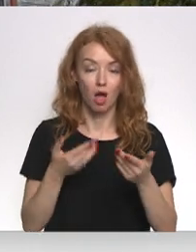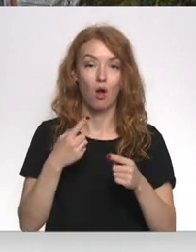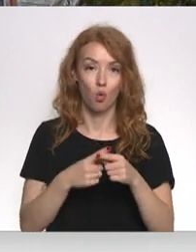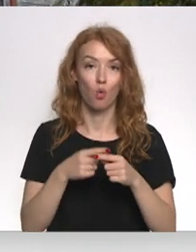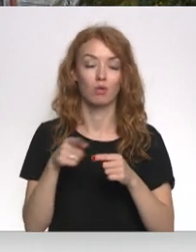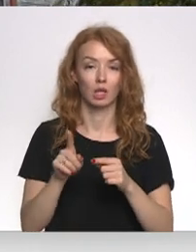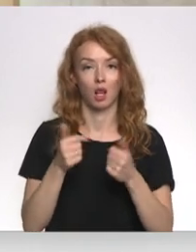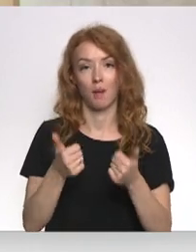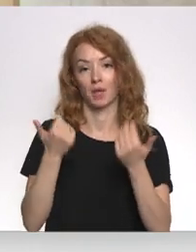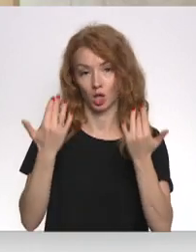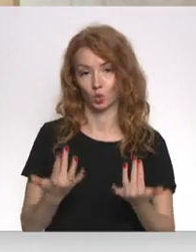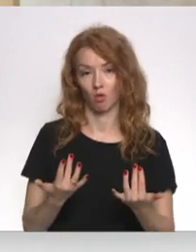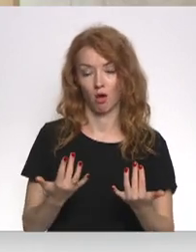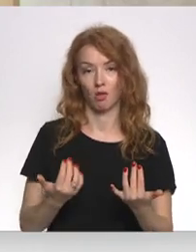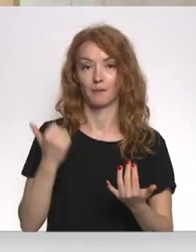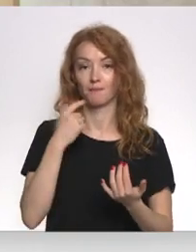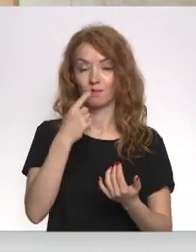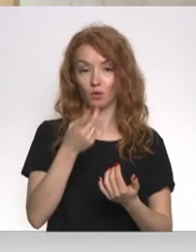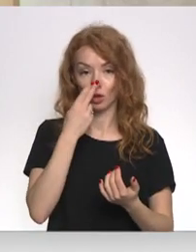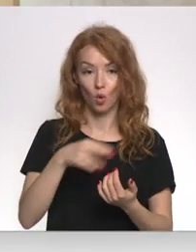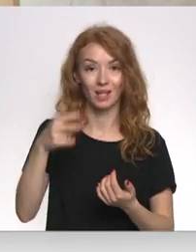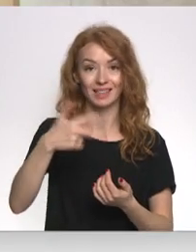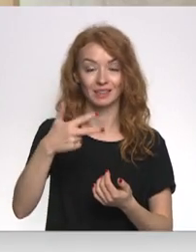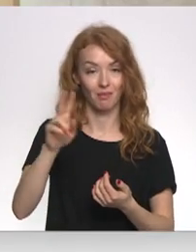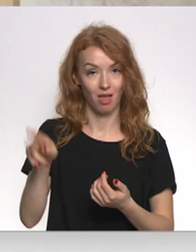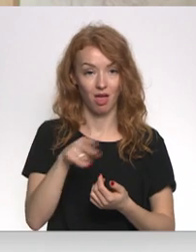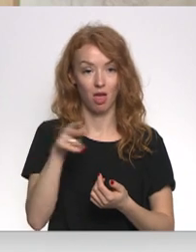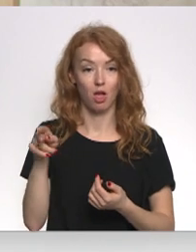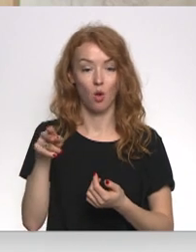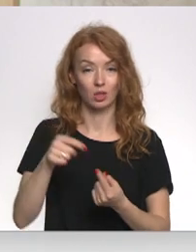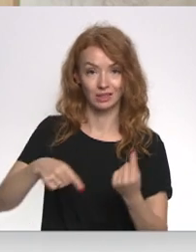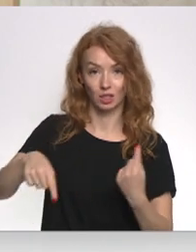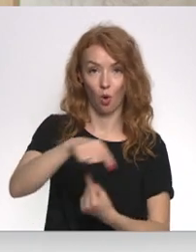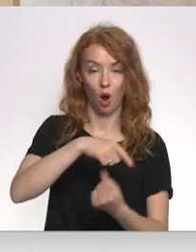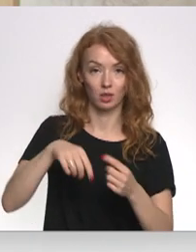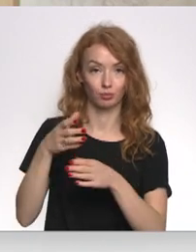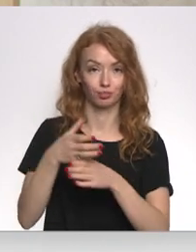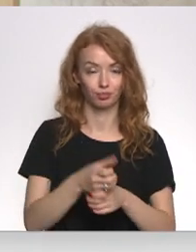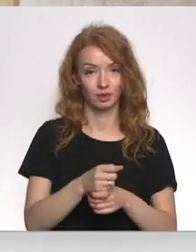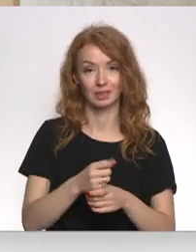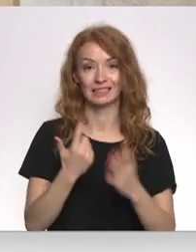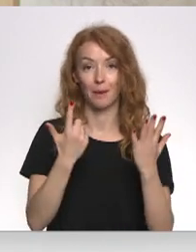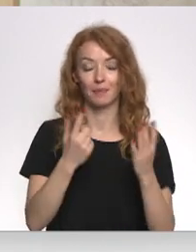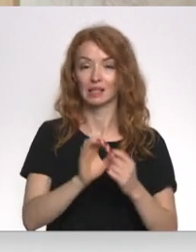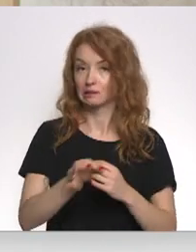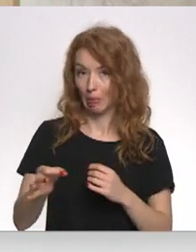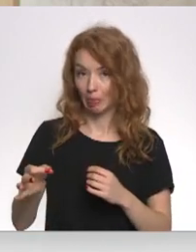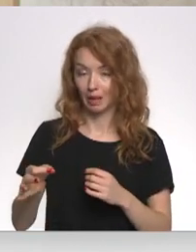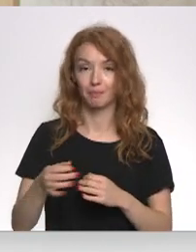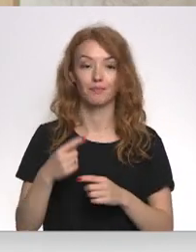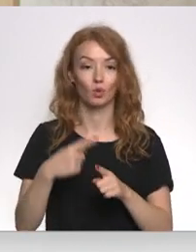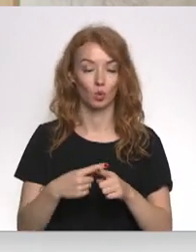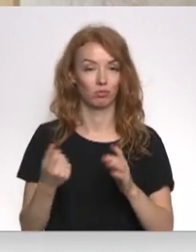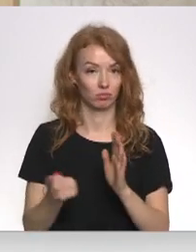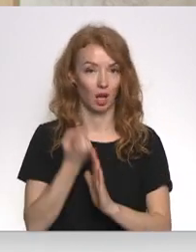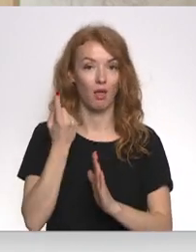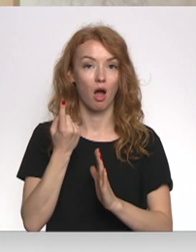attaisnojusies. No 30 eiro cirkulācija pazeminājās līdz 7 centiem un